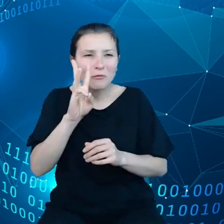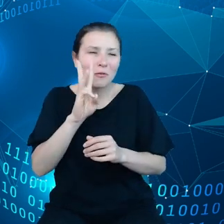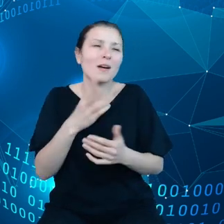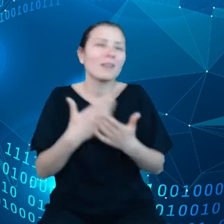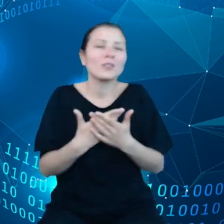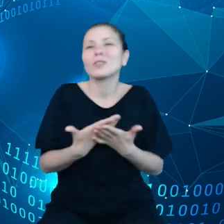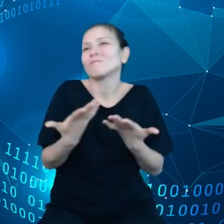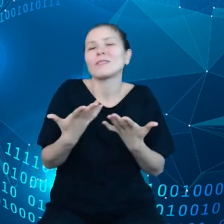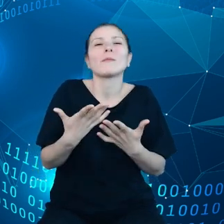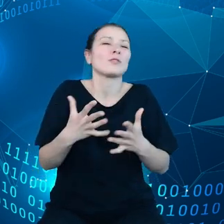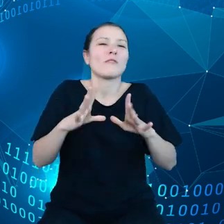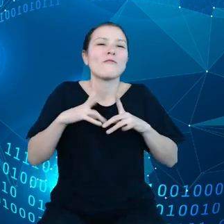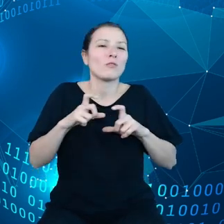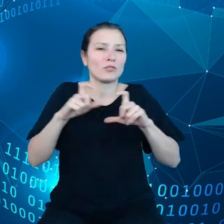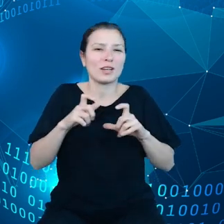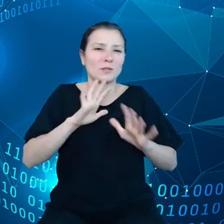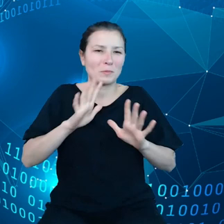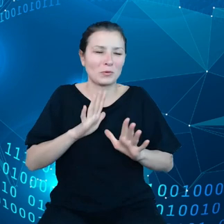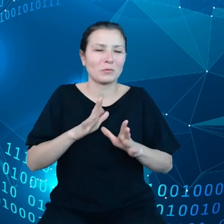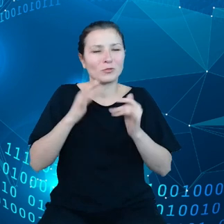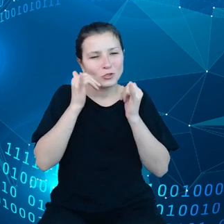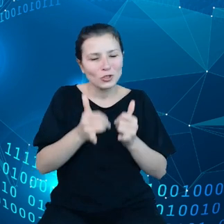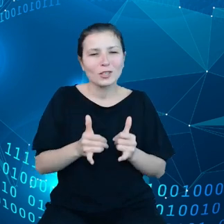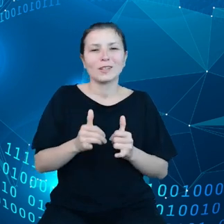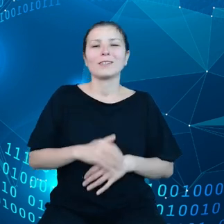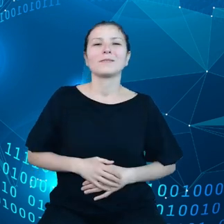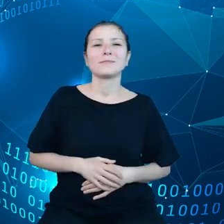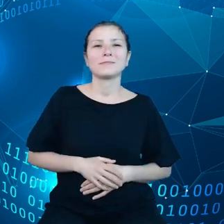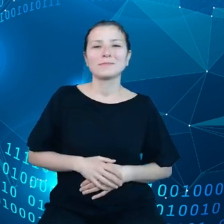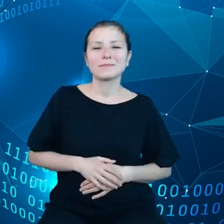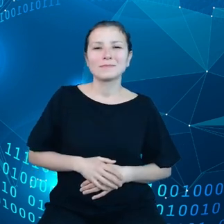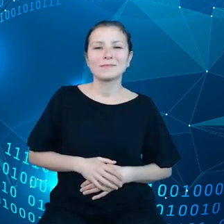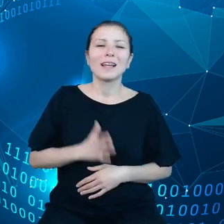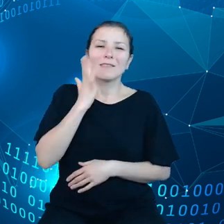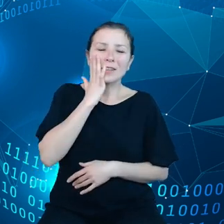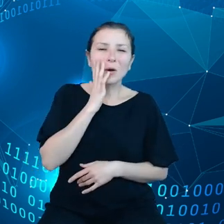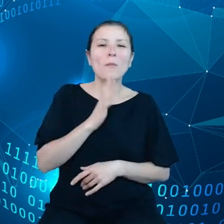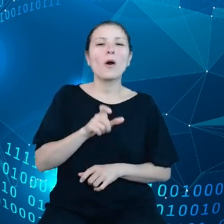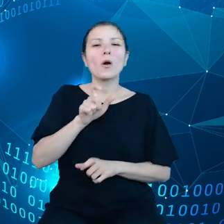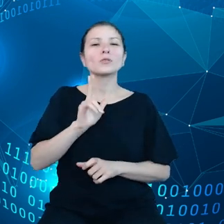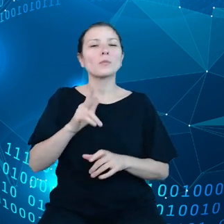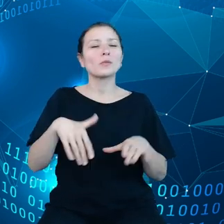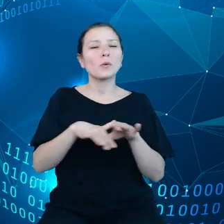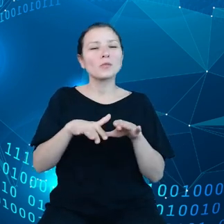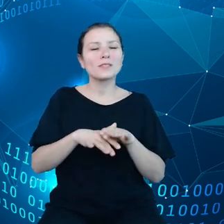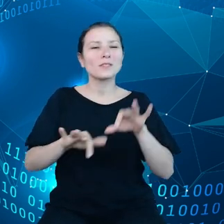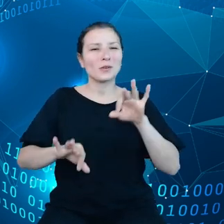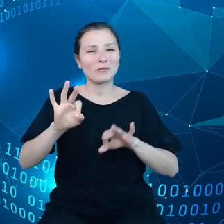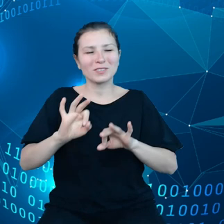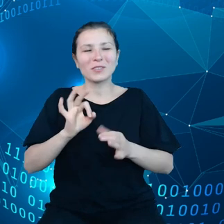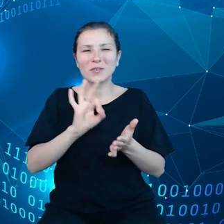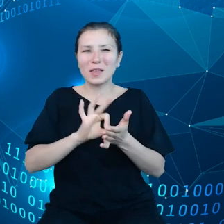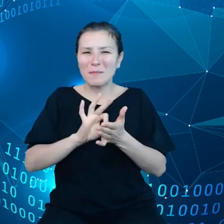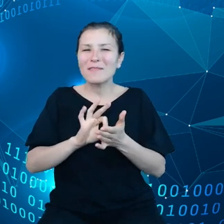słuchający tej konferencji, którzy na pewno mają sentyment do źródeł danych i tak jak padało na